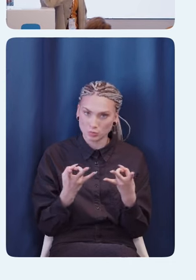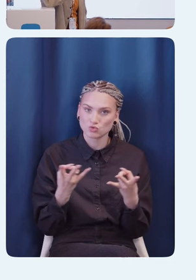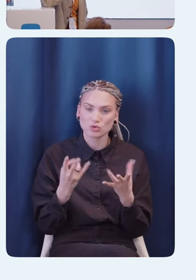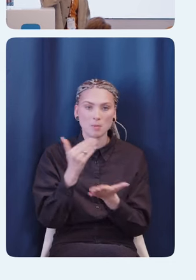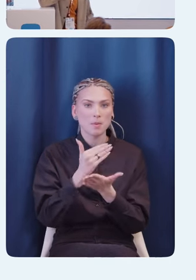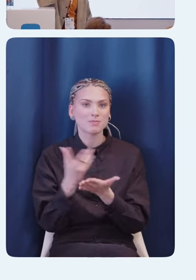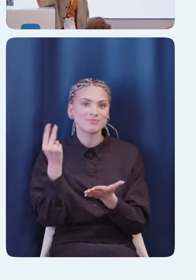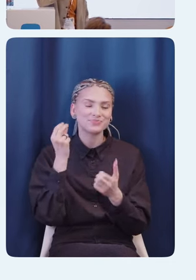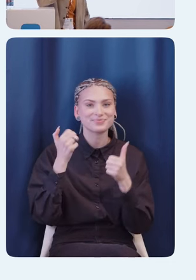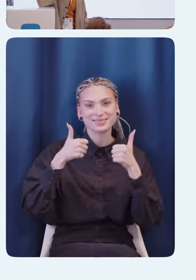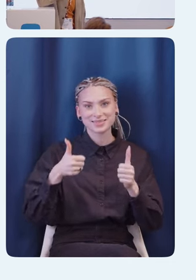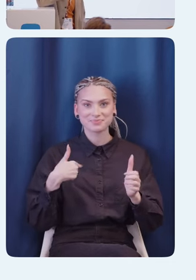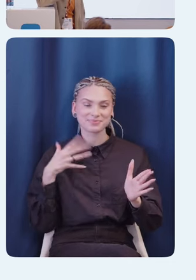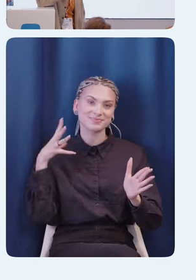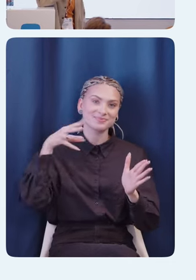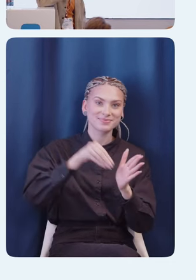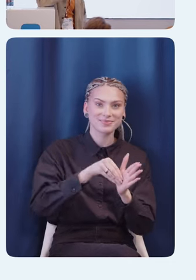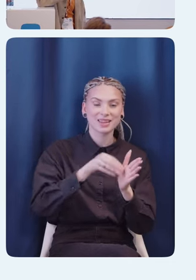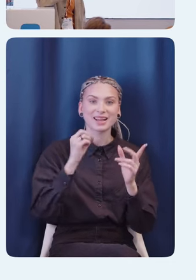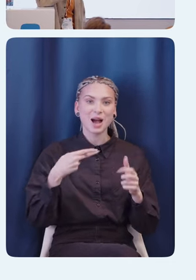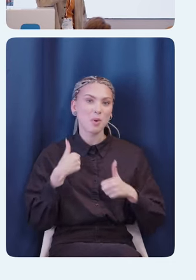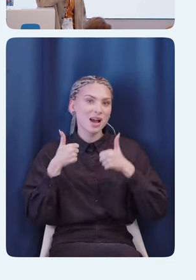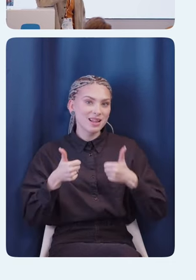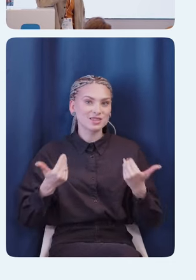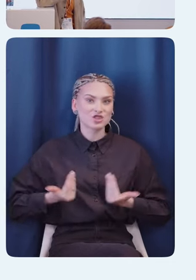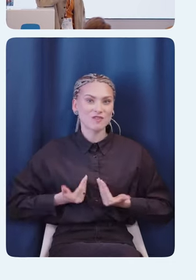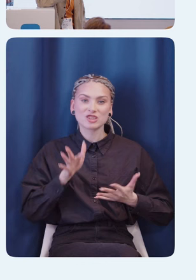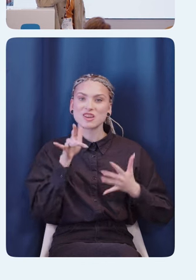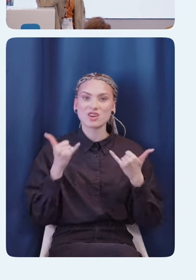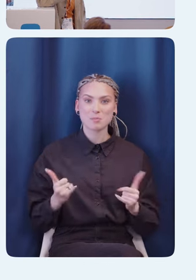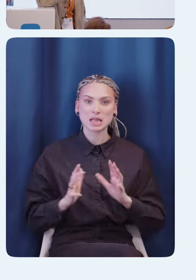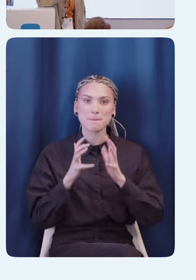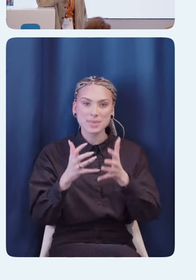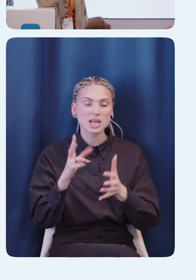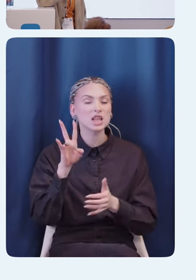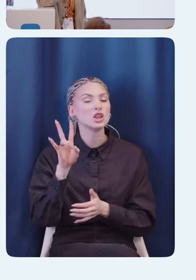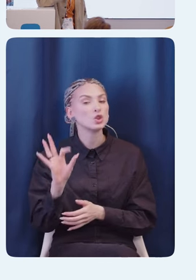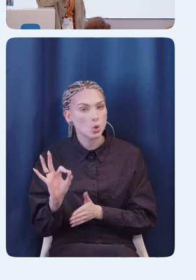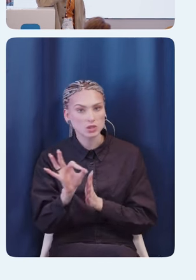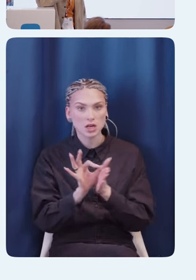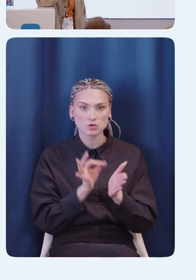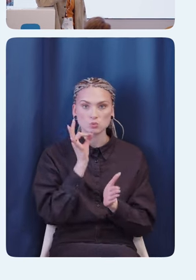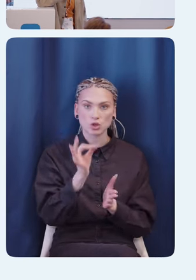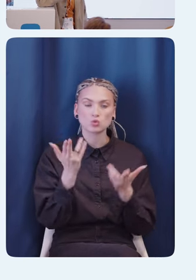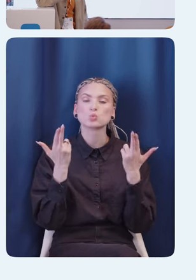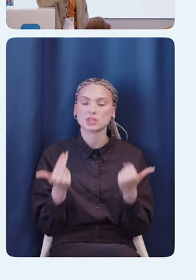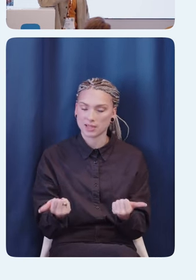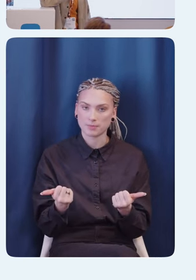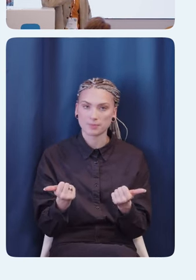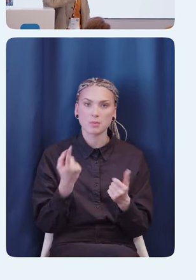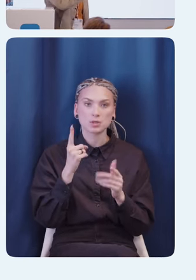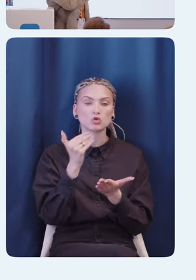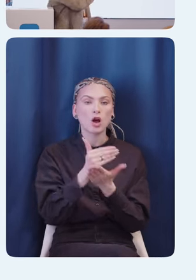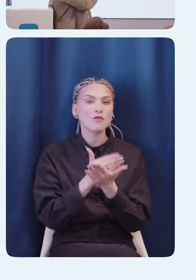как мы классно все внедрили, как мы классно теперь живем в современном мире. Но сразу скажу, что да. Во-первых, потому что